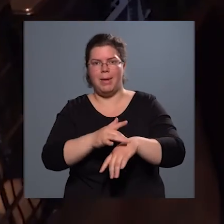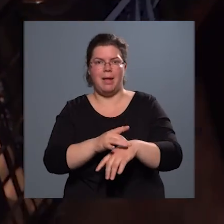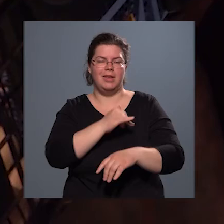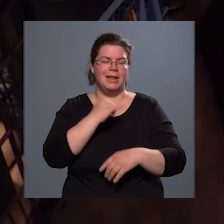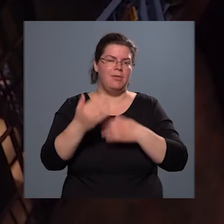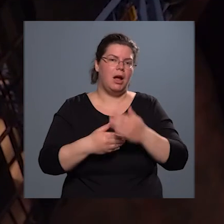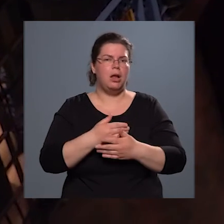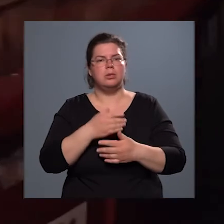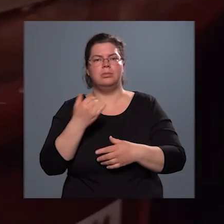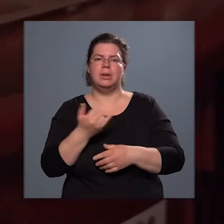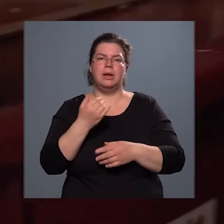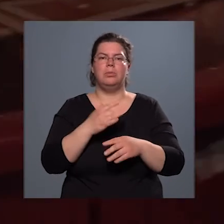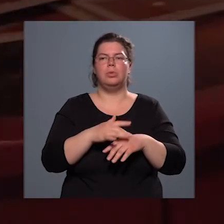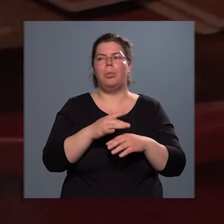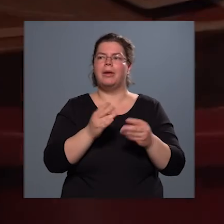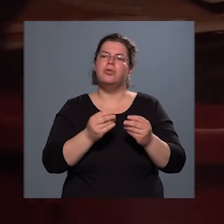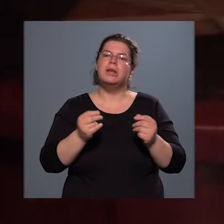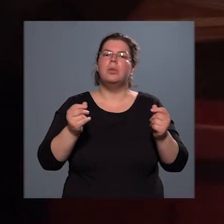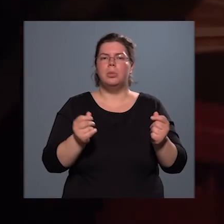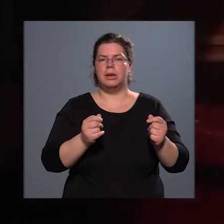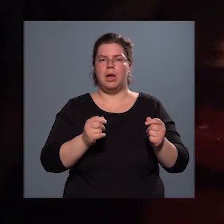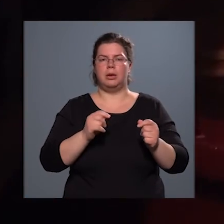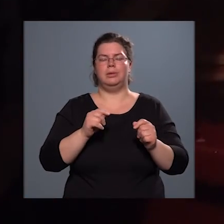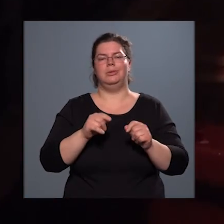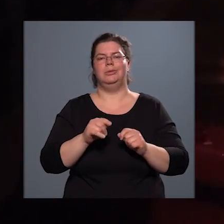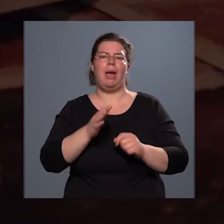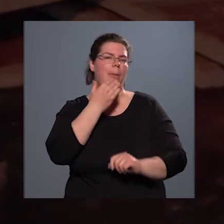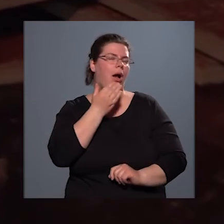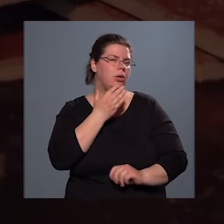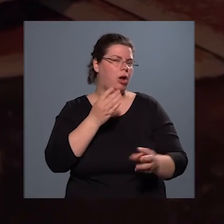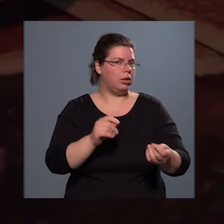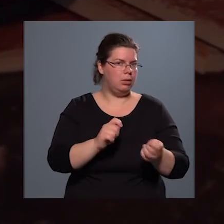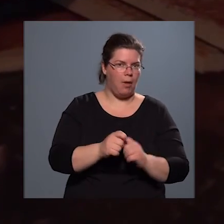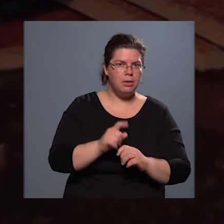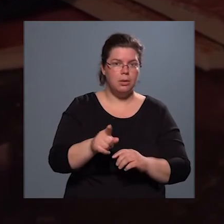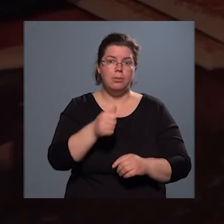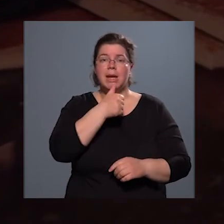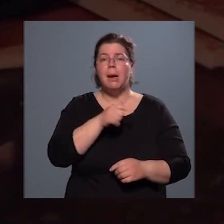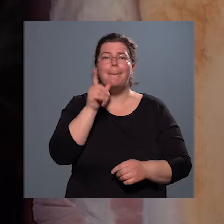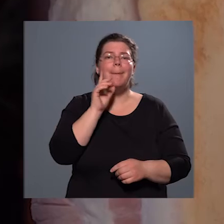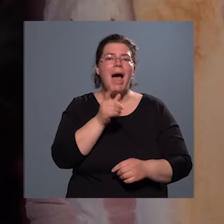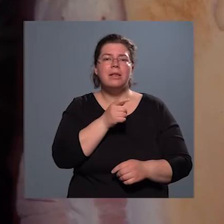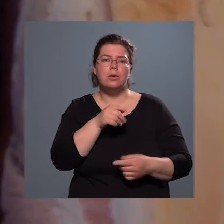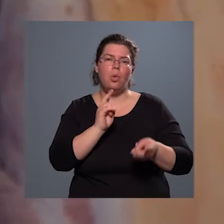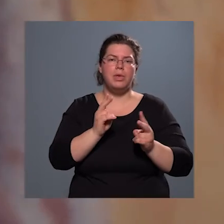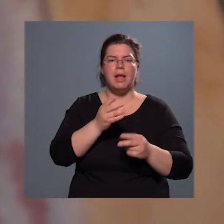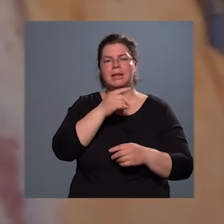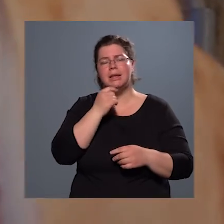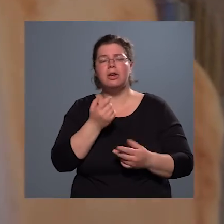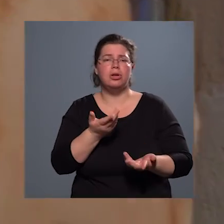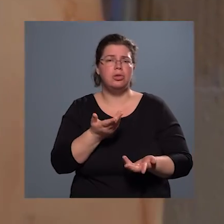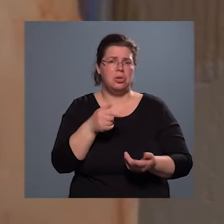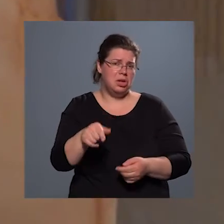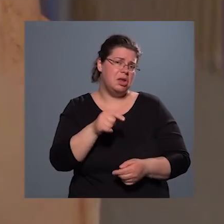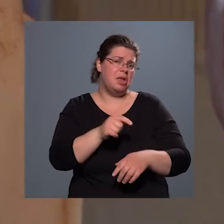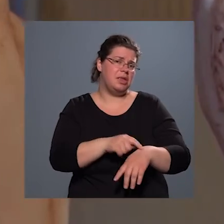mindig finomítani, hogy meg azon nem akarunk annyira változtatni, végülis a pászlévet, hogy lehet ízesíteni, hát itt végülis